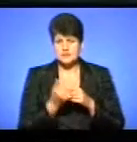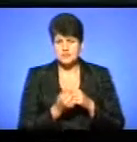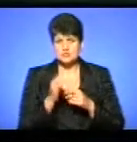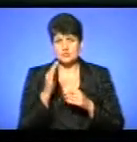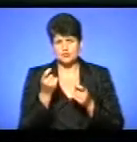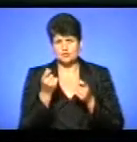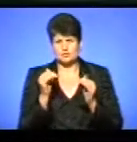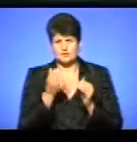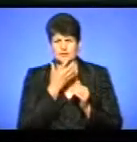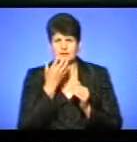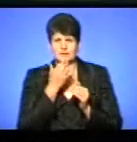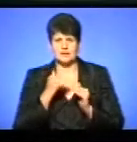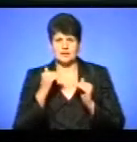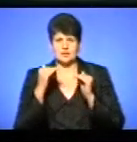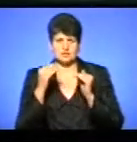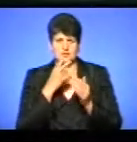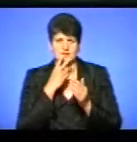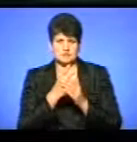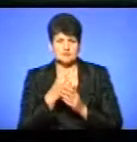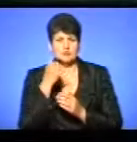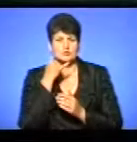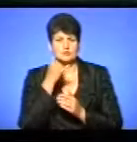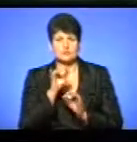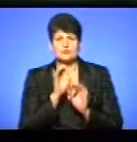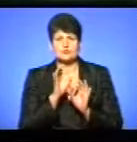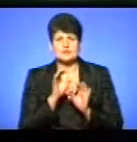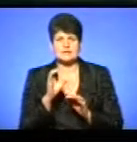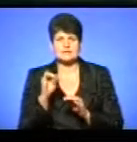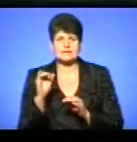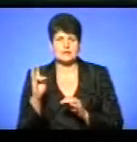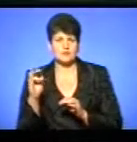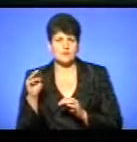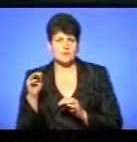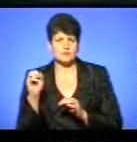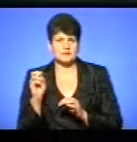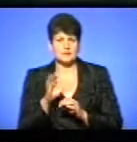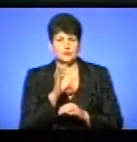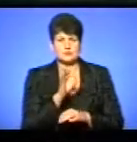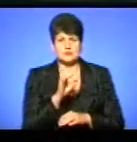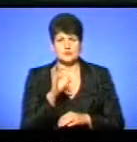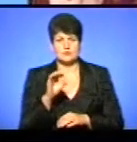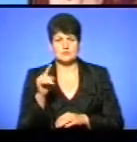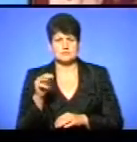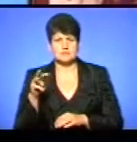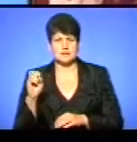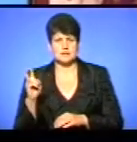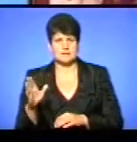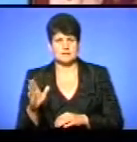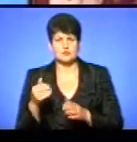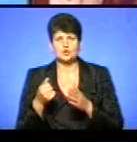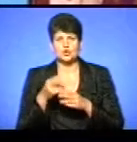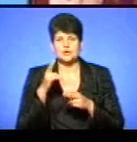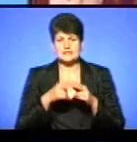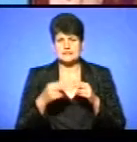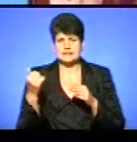дещо підвищаться. Детальніше про це телефоном розповість синоптик обласного гідрометеоцентру Оксана Озимків. До кінця